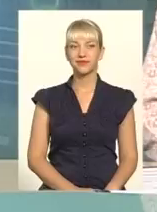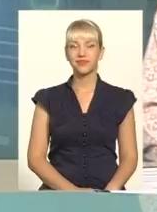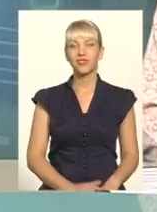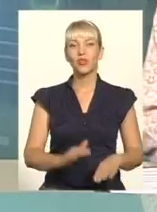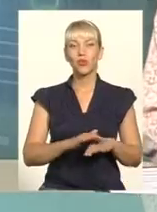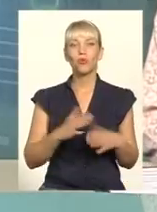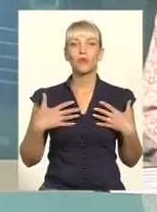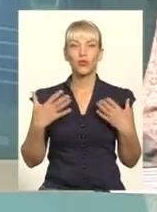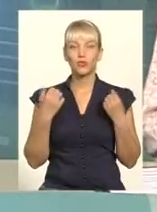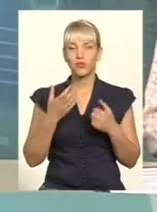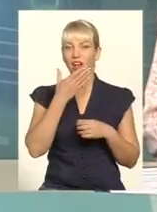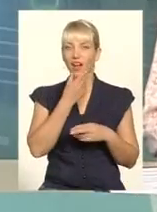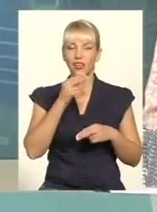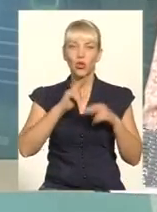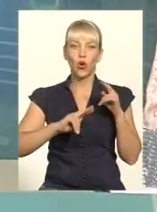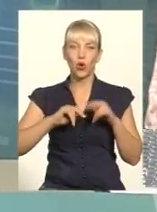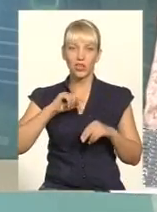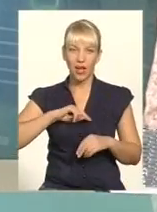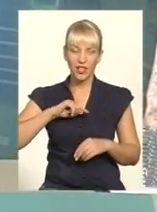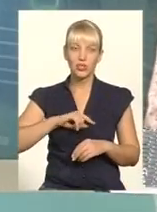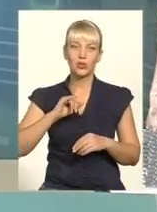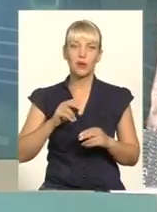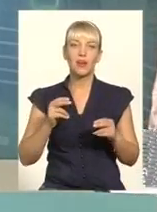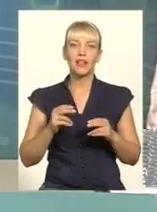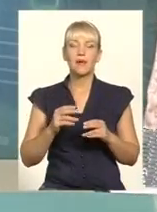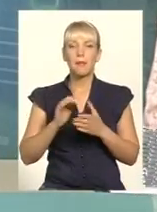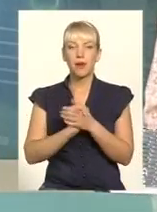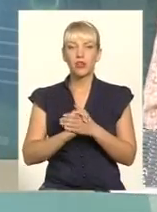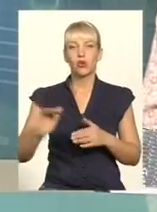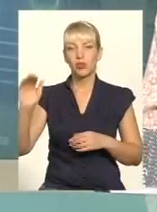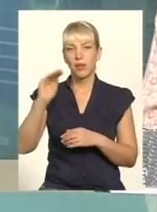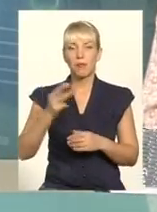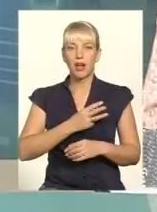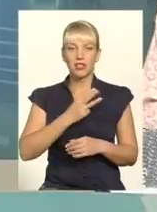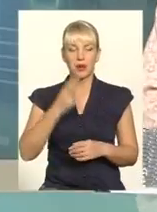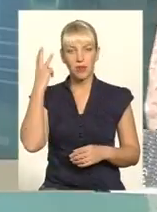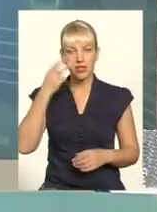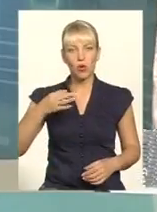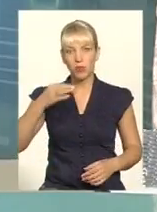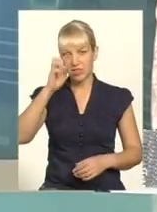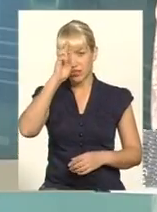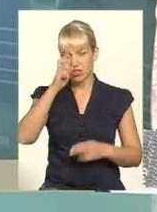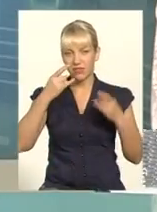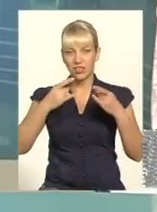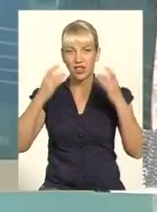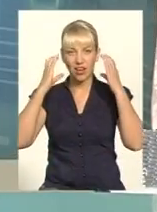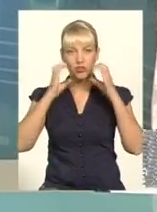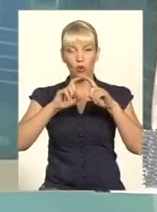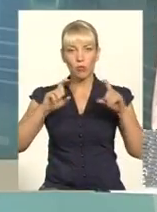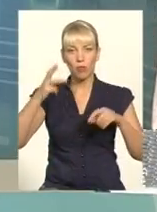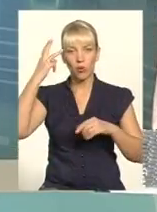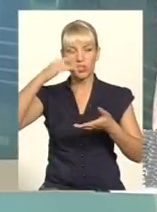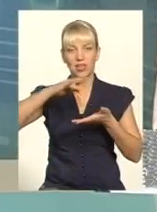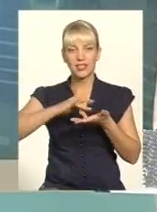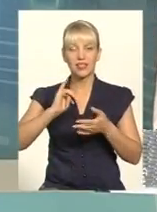Доброго здоров'я, гарного настрою, безпечного та мирного неба. вам бажаю сьогодні Хмельницька обласна державна телерадіокомпанія «Поділля Центр» та